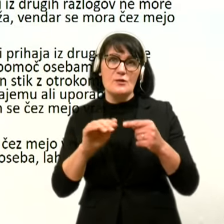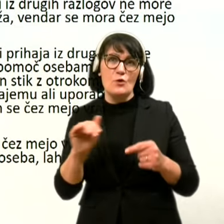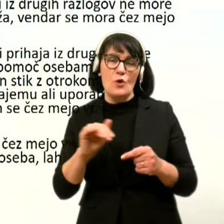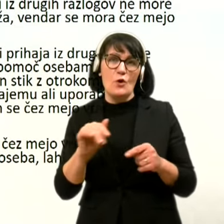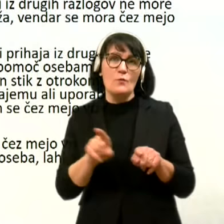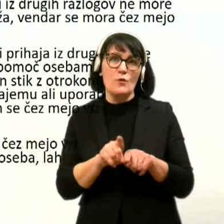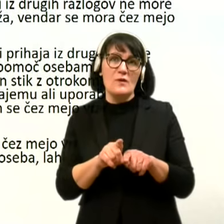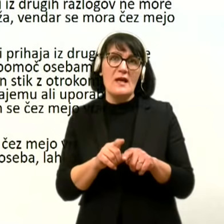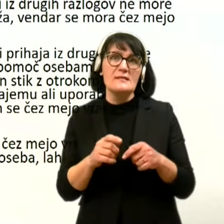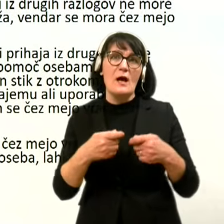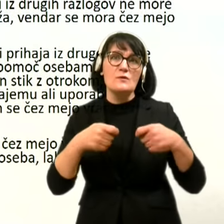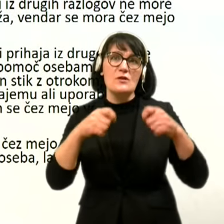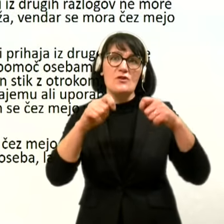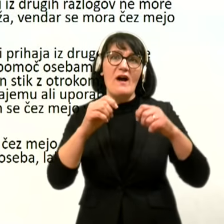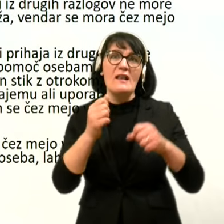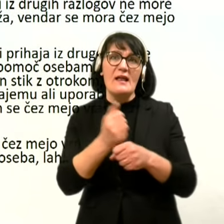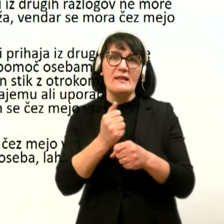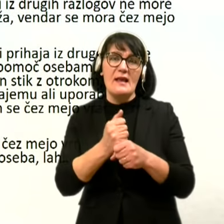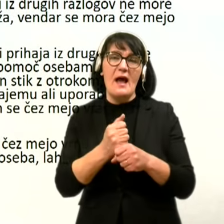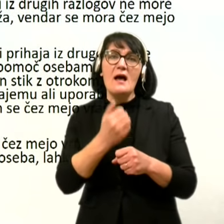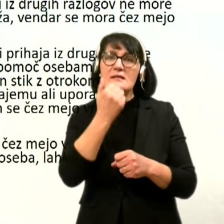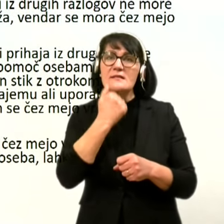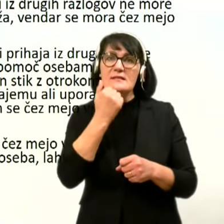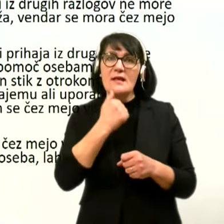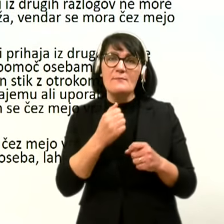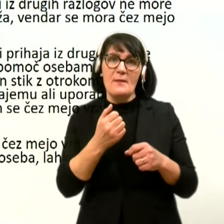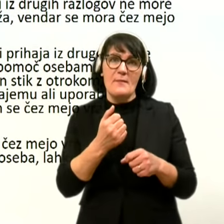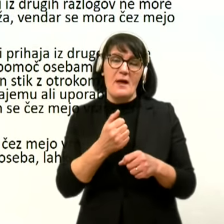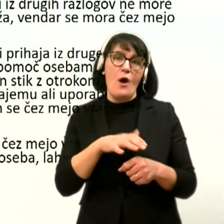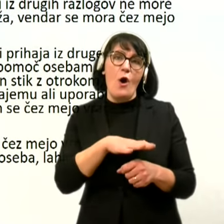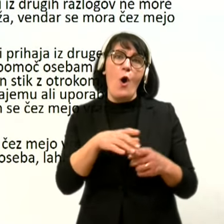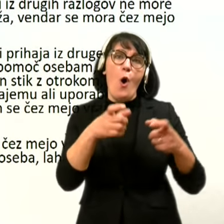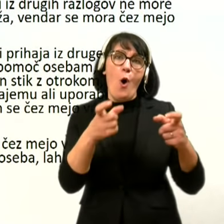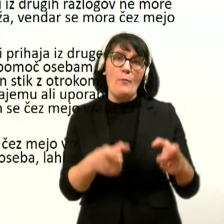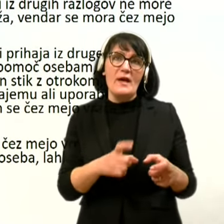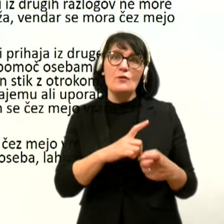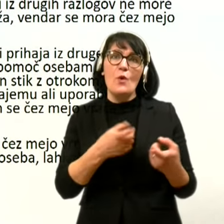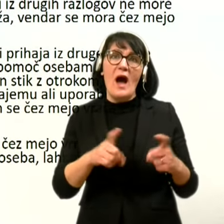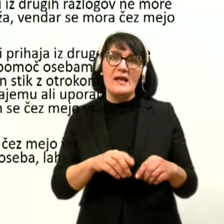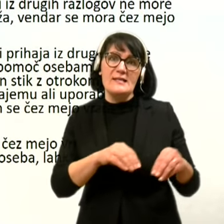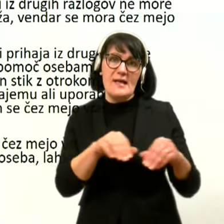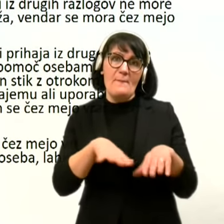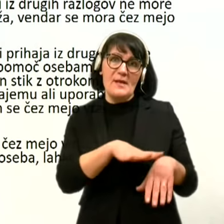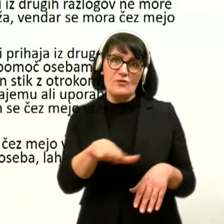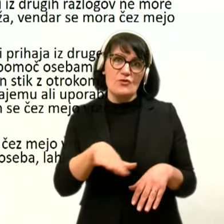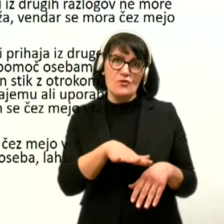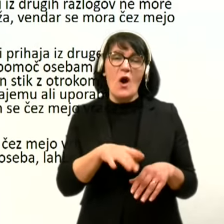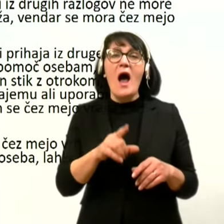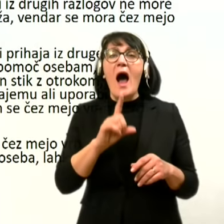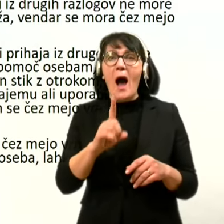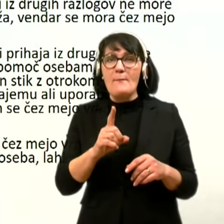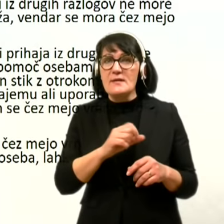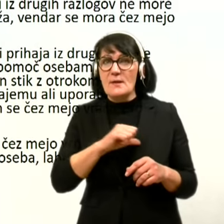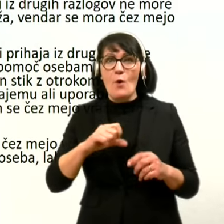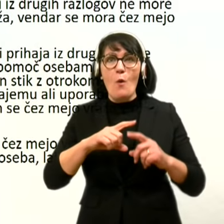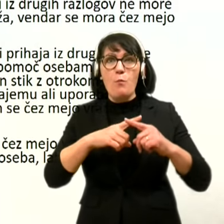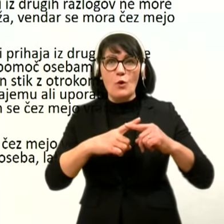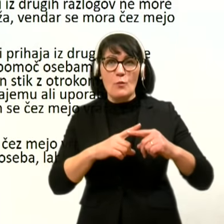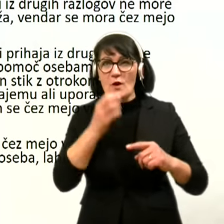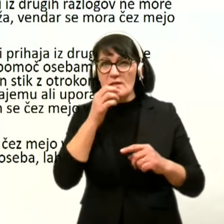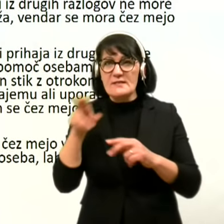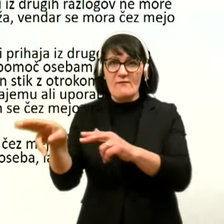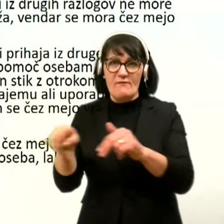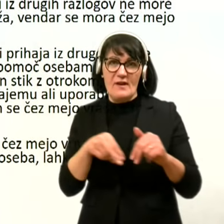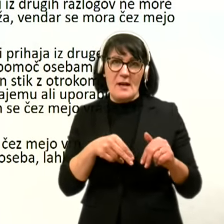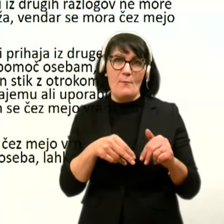tudi za vzdrževalna dela na zasebnem objektu ali zemlišču, ali pod pogojom, da se v tem primeru vračamo čez mejo